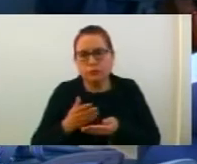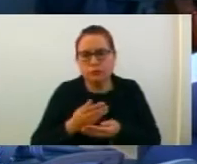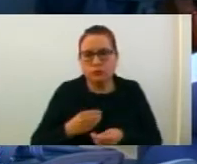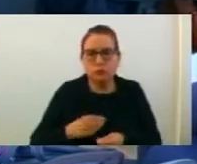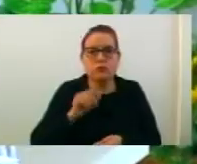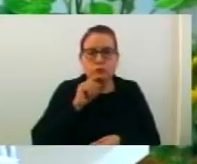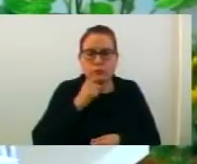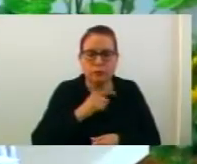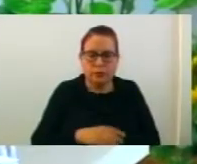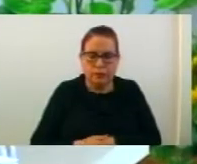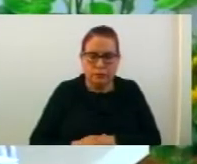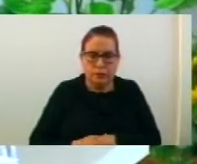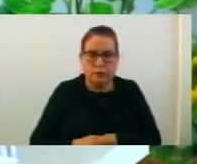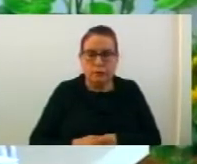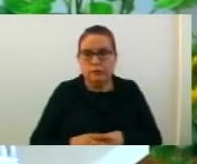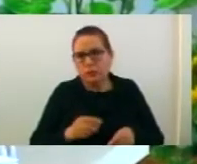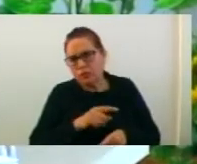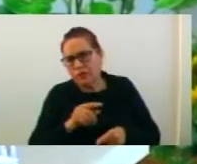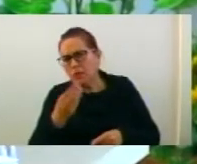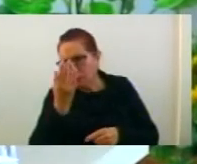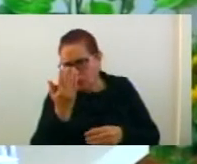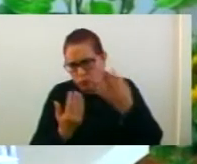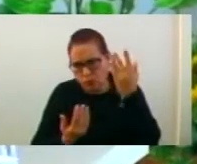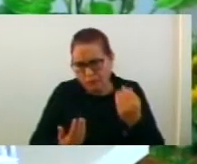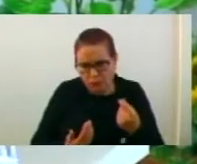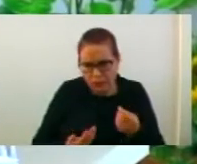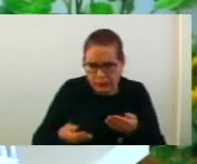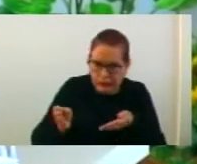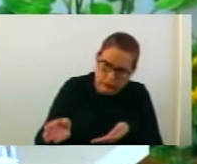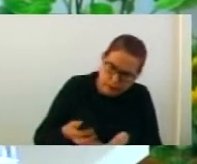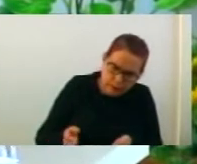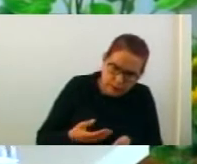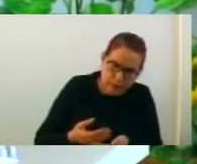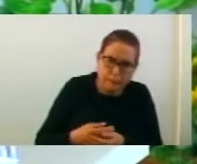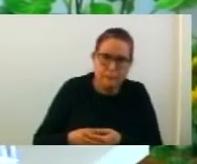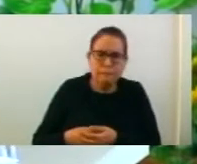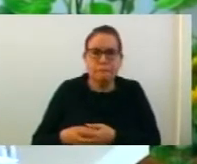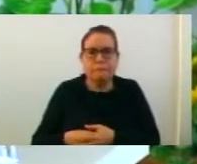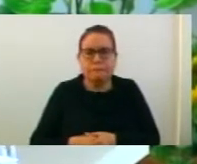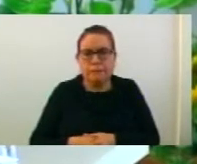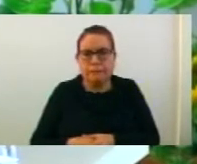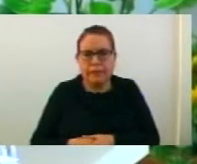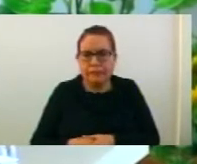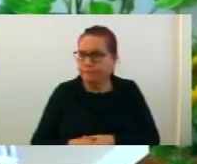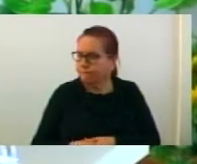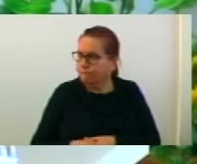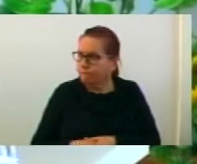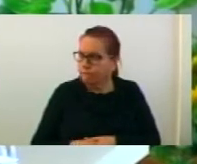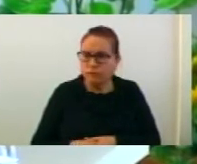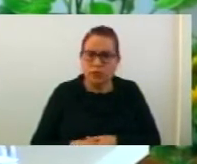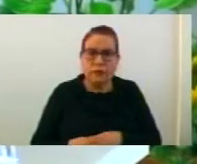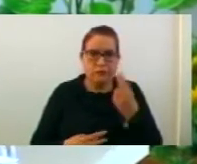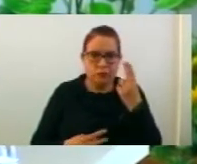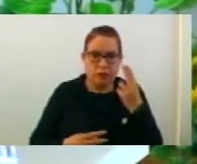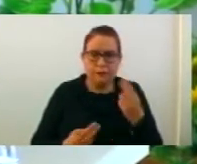Струмица. Брой 0,2,17,2, от 31-2018 година. Второ на